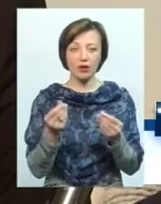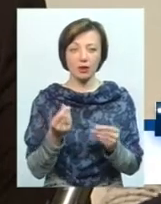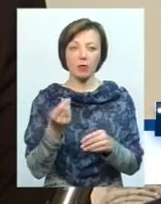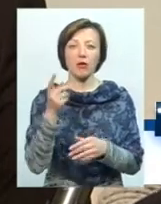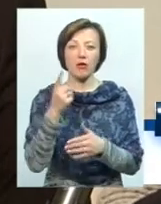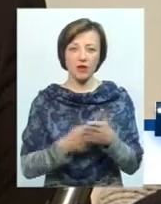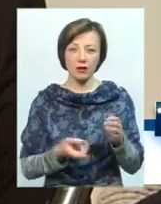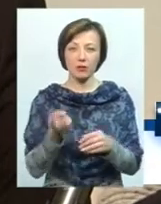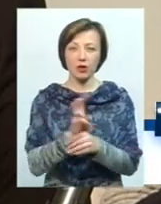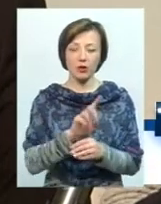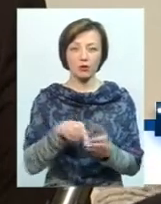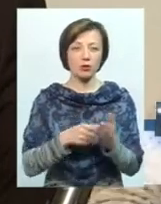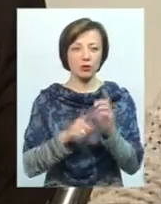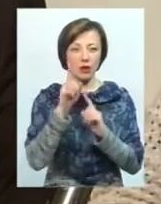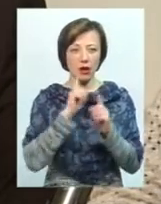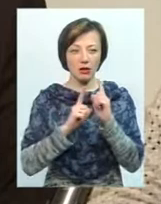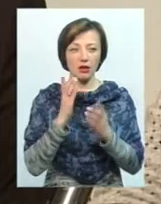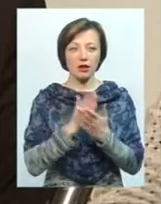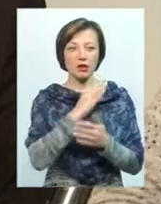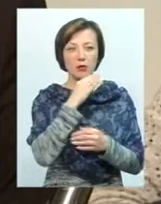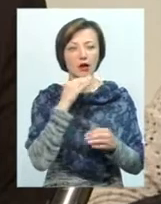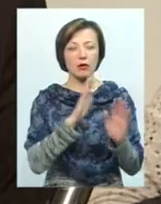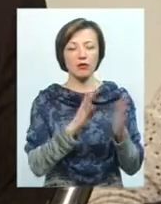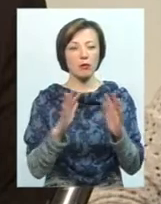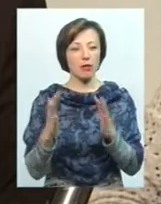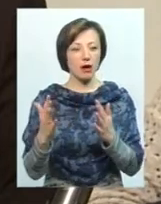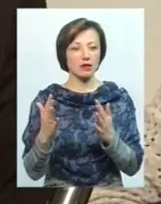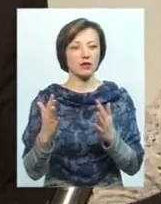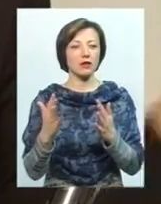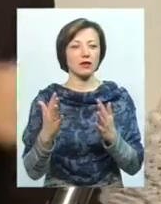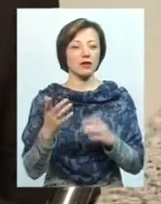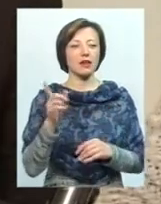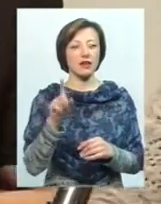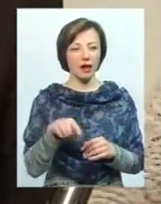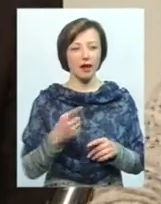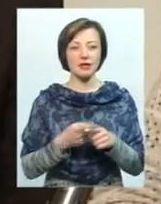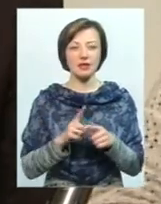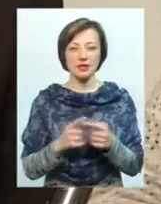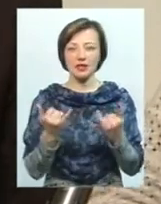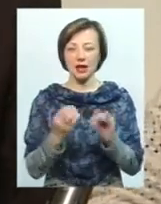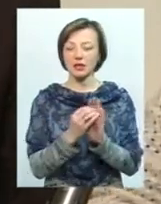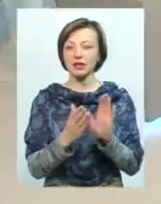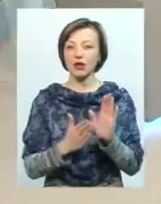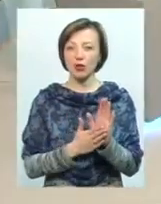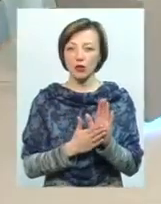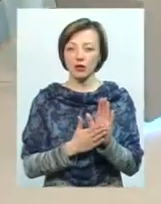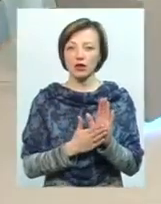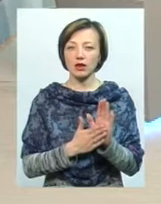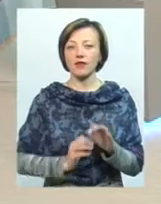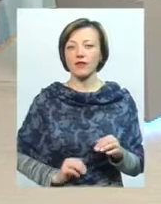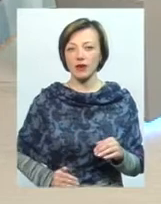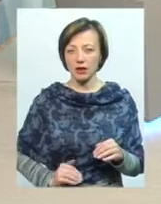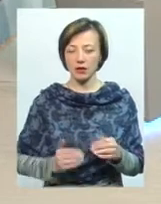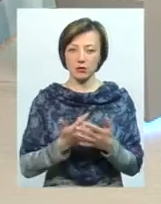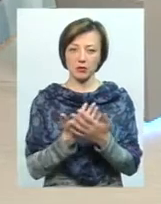приходить в міську раду, і є дуже багато випадків. навіть, до речі, ці зараз задекларовані юридичні особи,